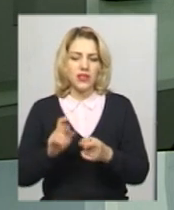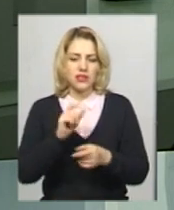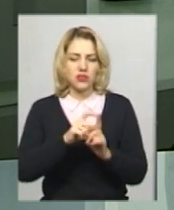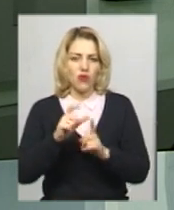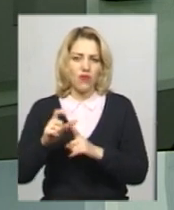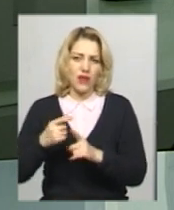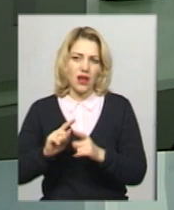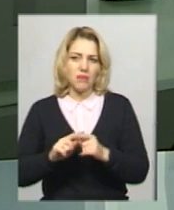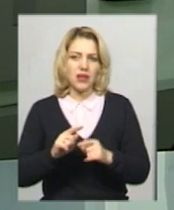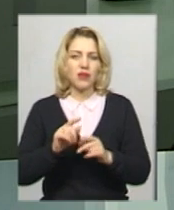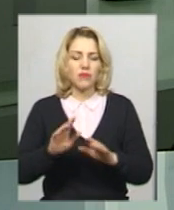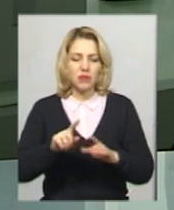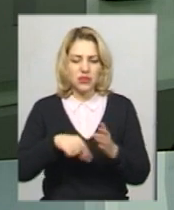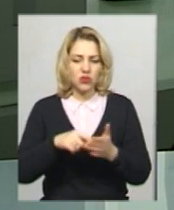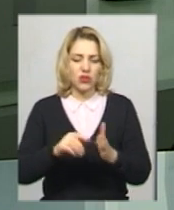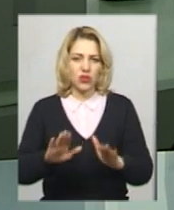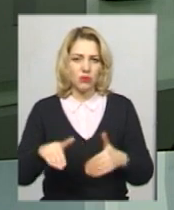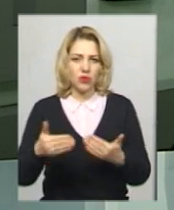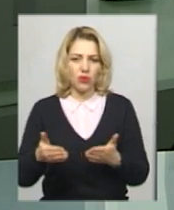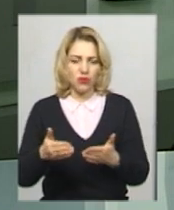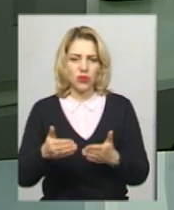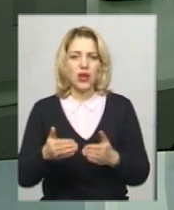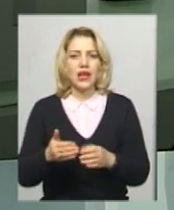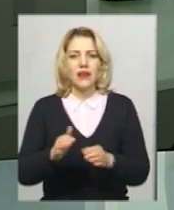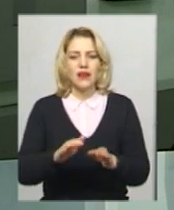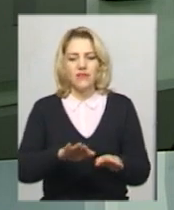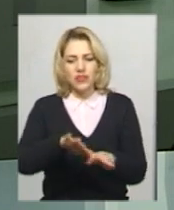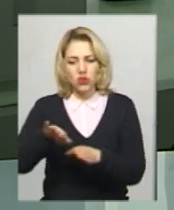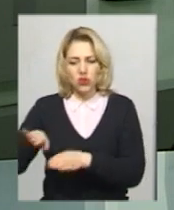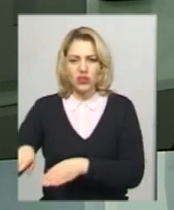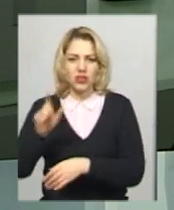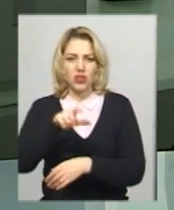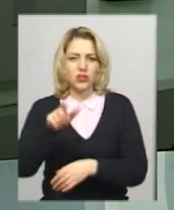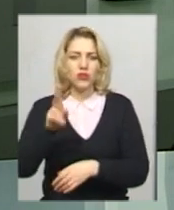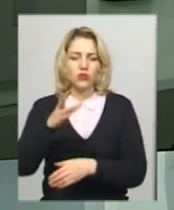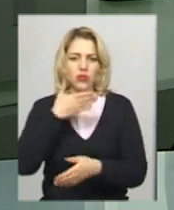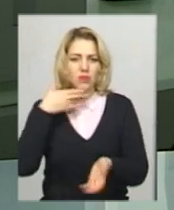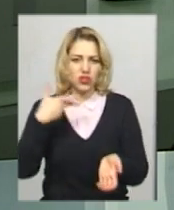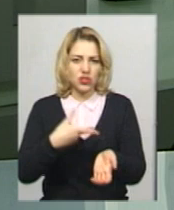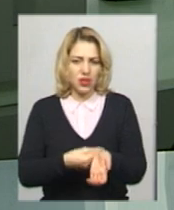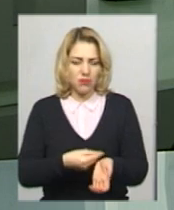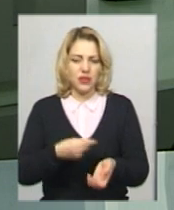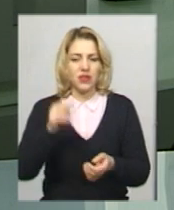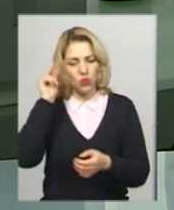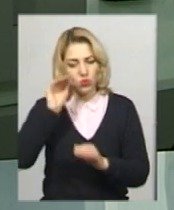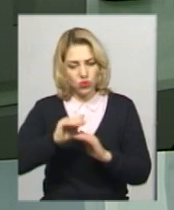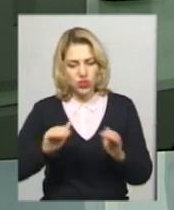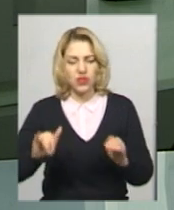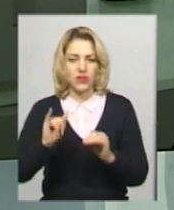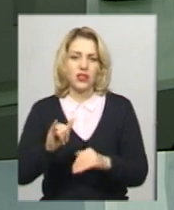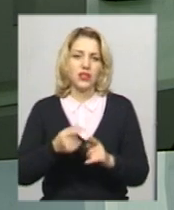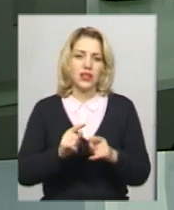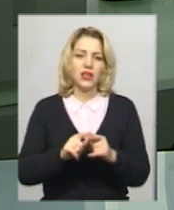начальним закладам міста рекомендовано відстороняти від відвідування навчальних закладів нещеплених учнів та студентів на період карантину,